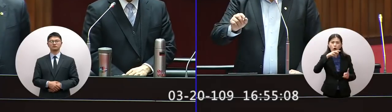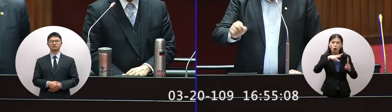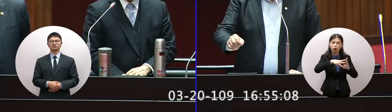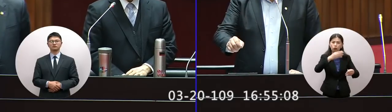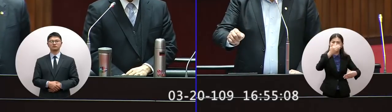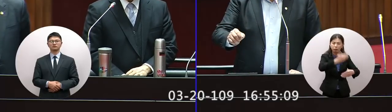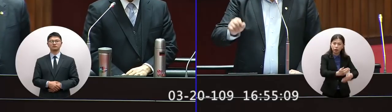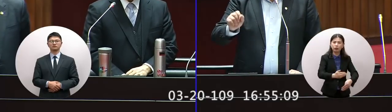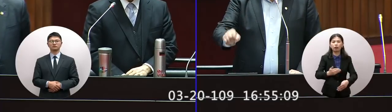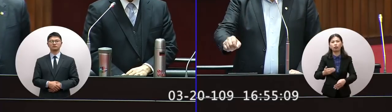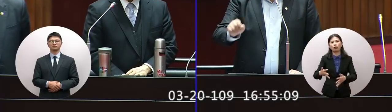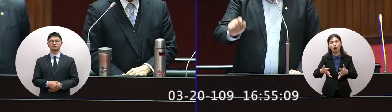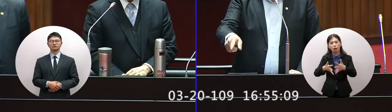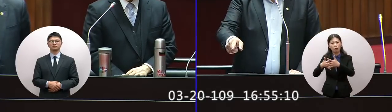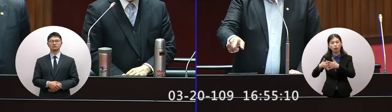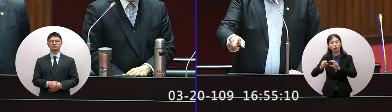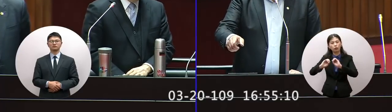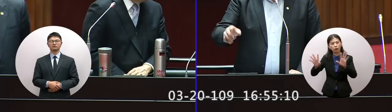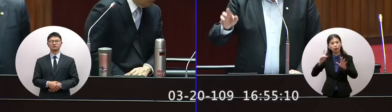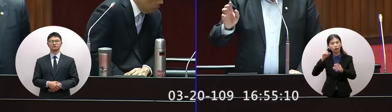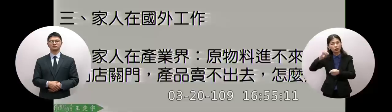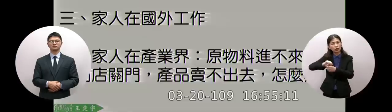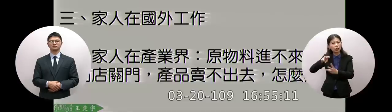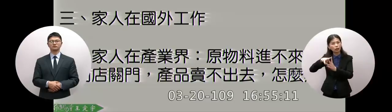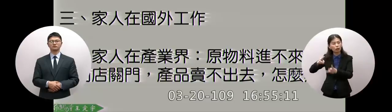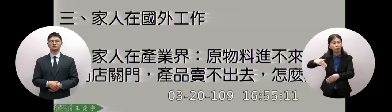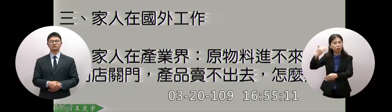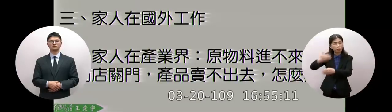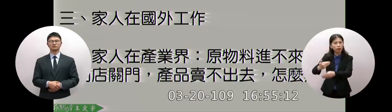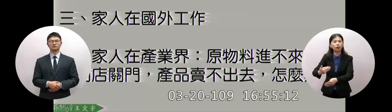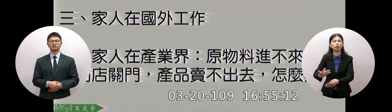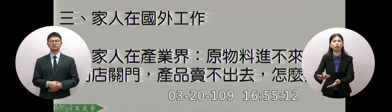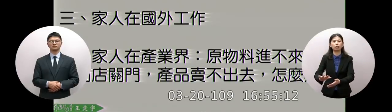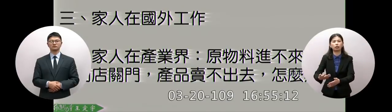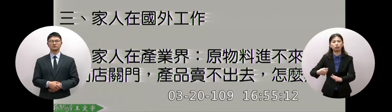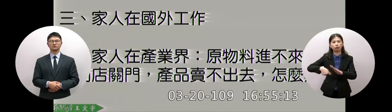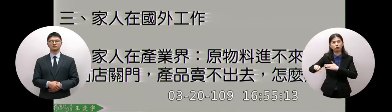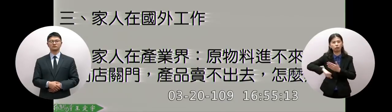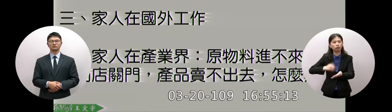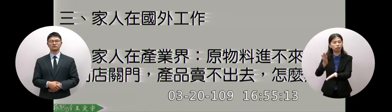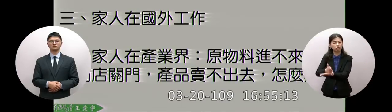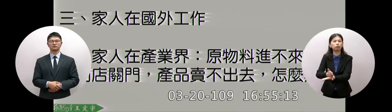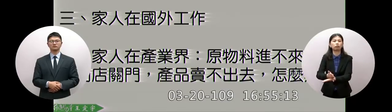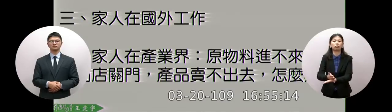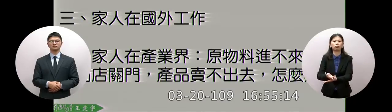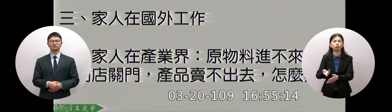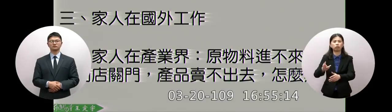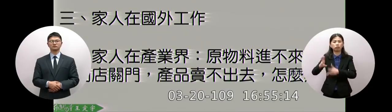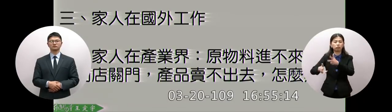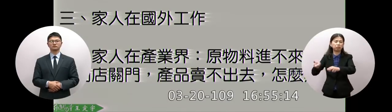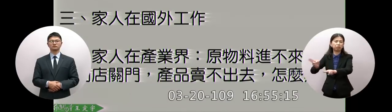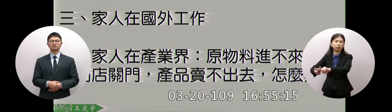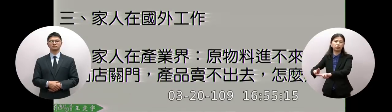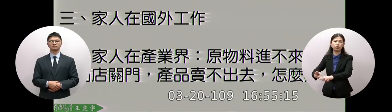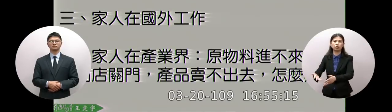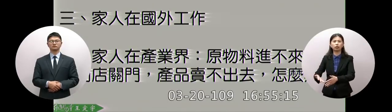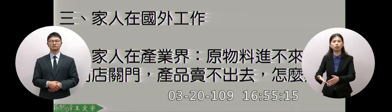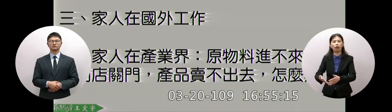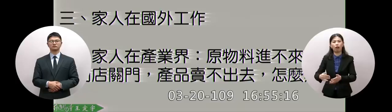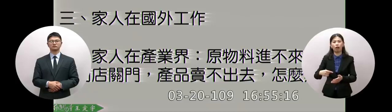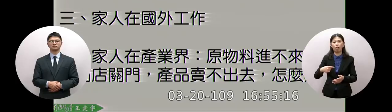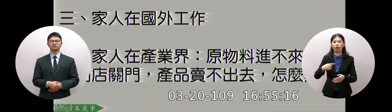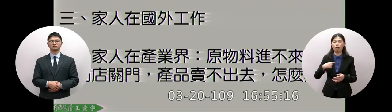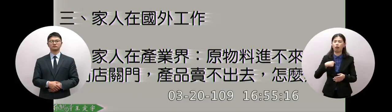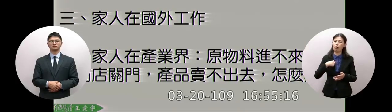美國宣布加州Granted 禁足那些IT廠商業者都關起來我的通路